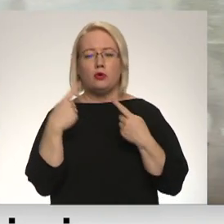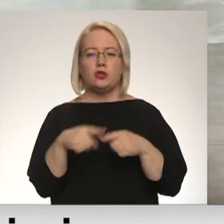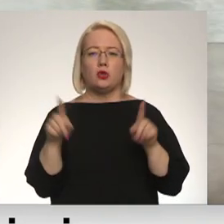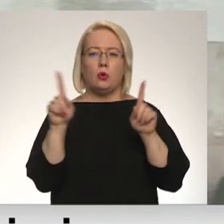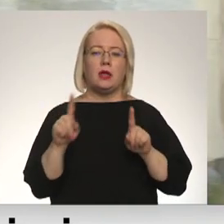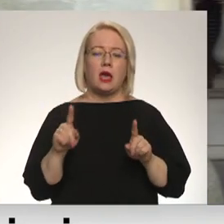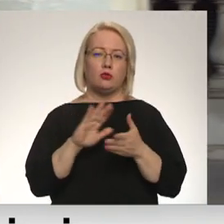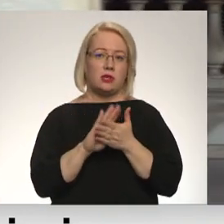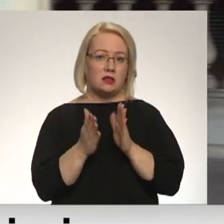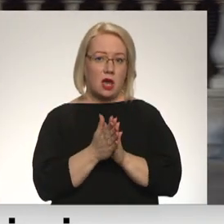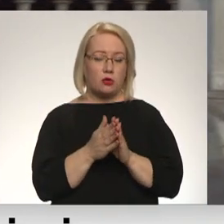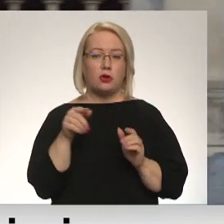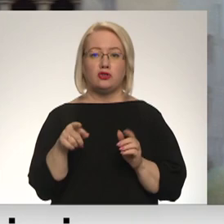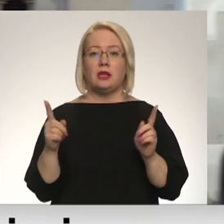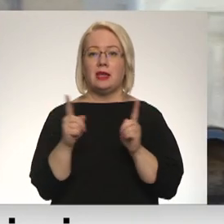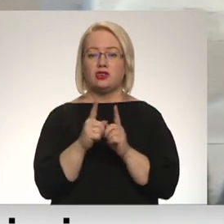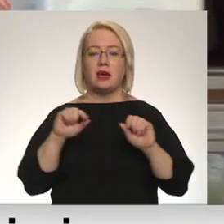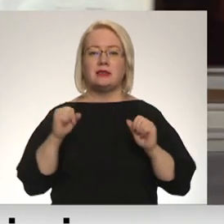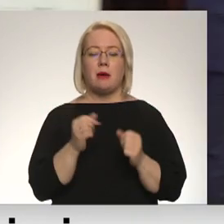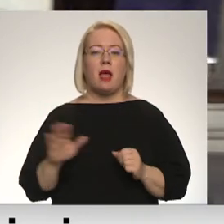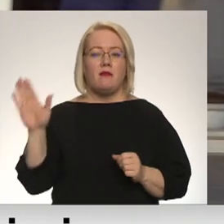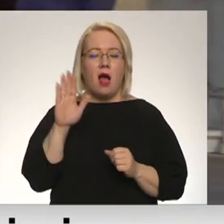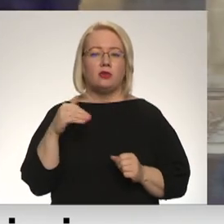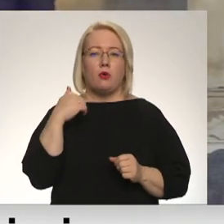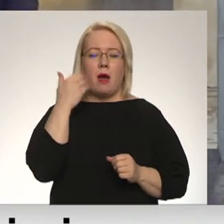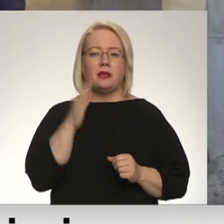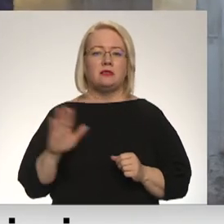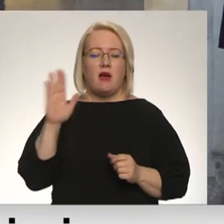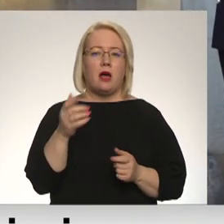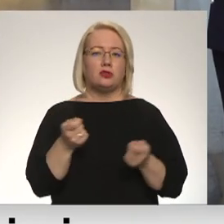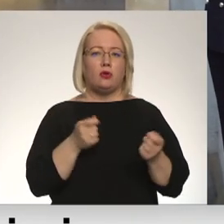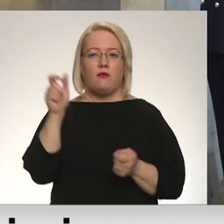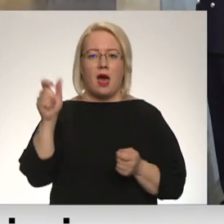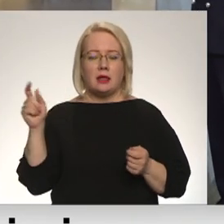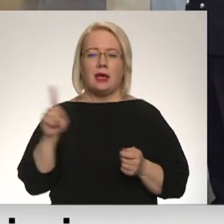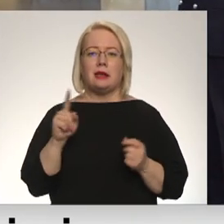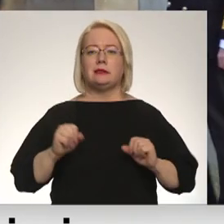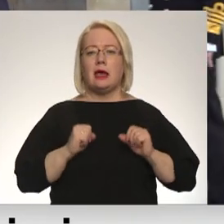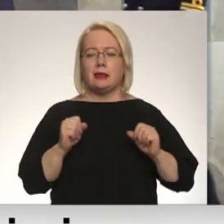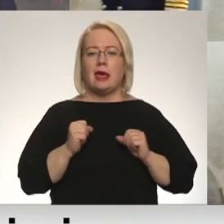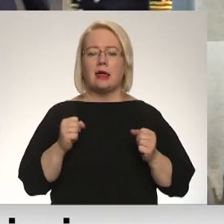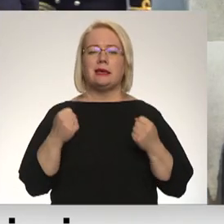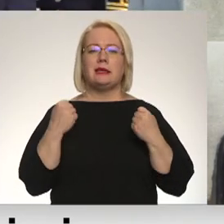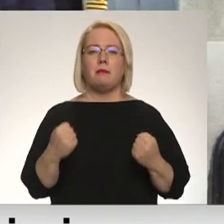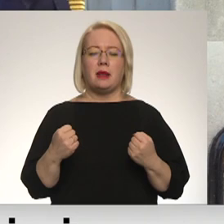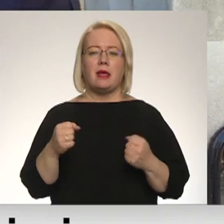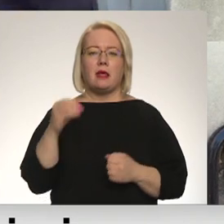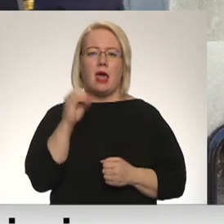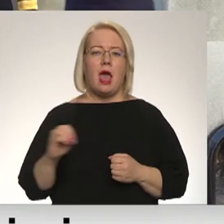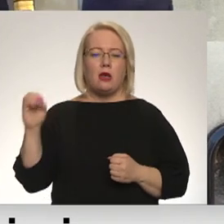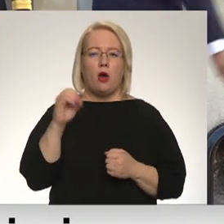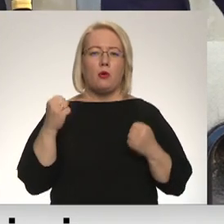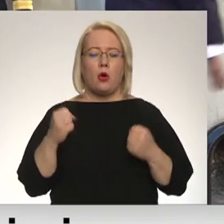saskaņošanas. Šī tikšanās ar Ziemeļvalstu un Baltijas valsts vadītājiem ir daļa no centieniem stiprināt Eiropas noturību pēc